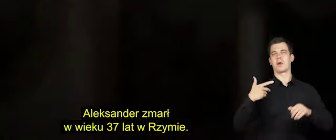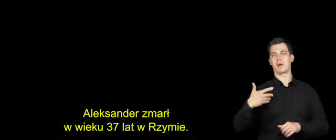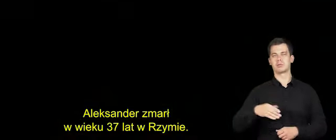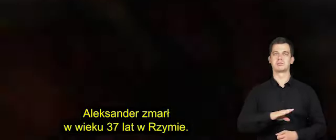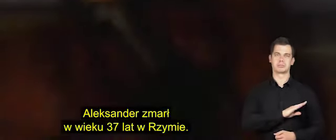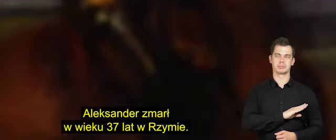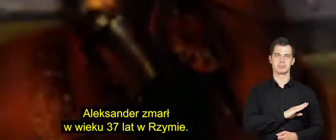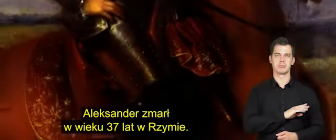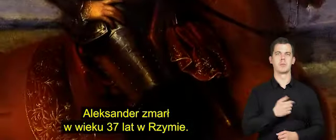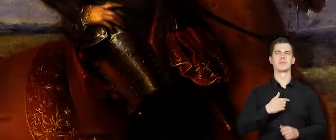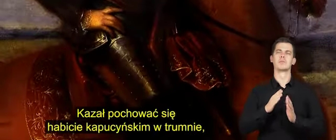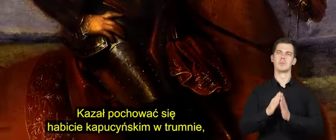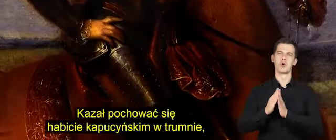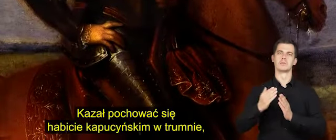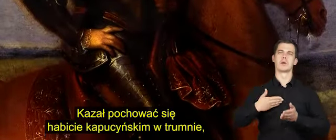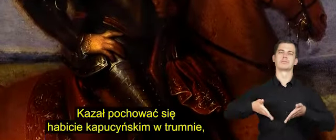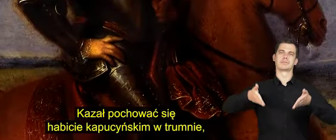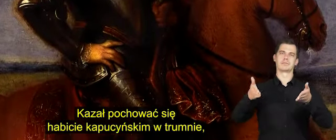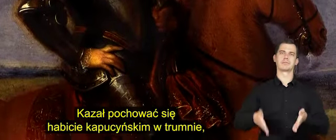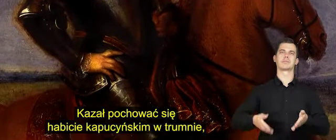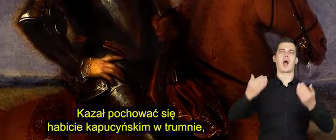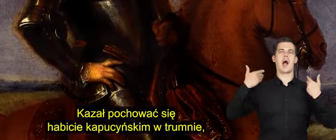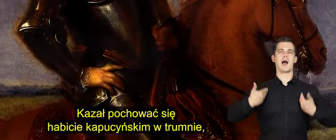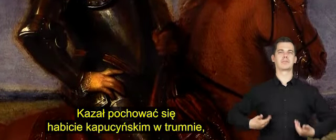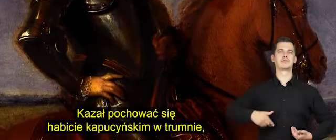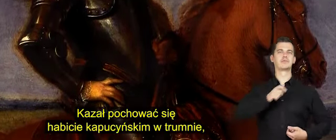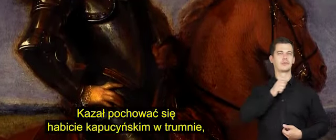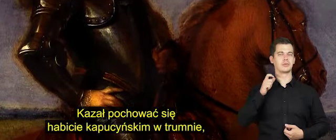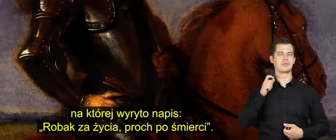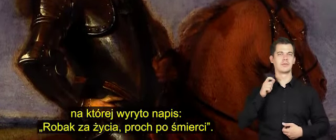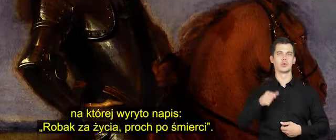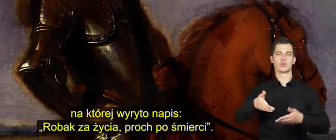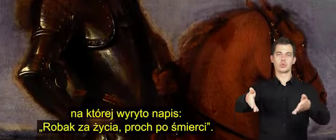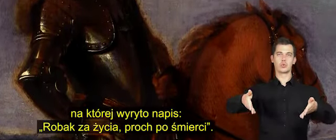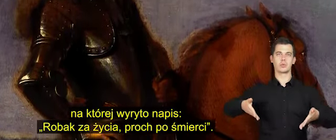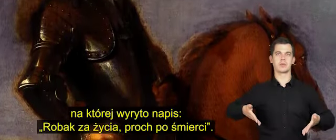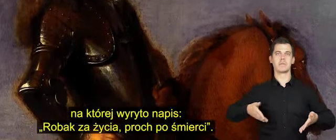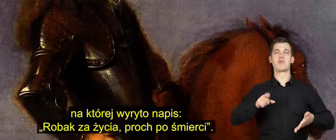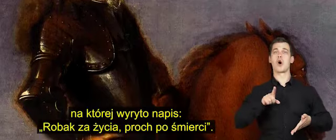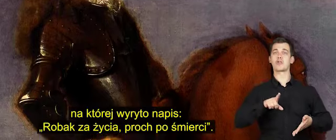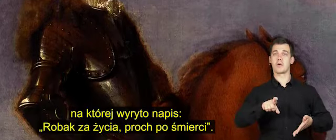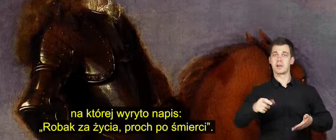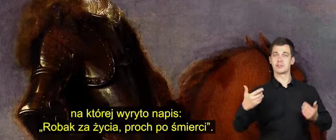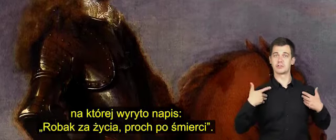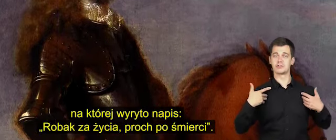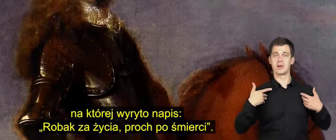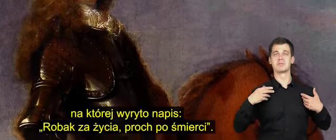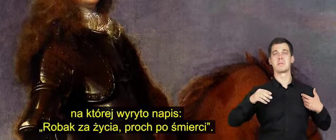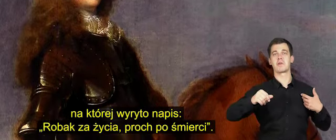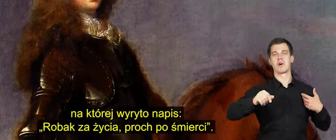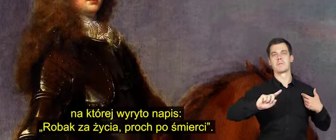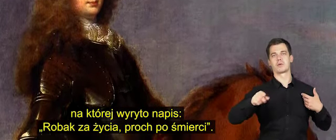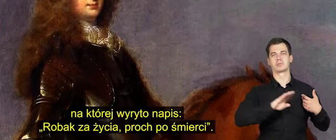wieku 37 lat w Rzymie. Kazał pochować się w habicie kapucyńskim w trumnie, na której wyryto napis Robak za życia,